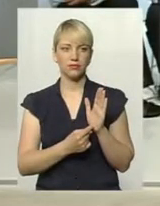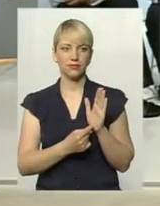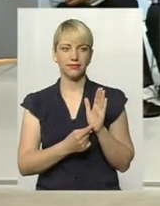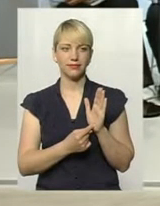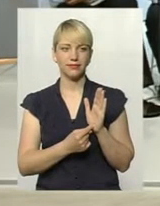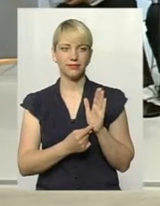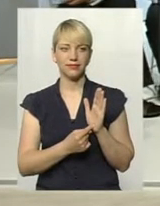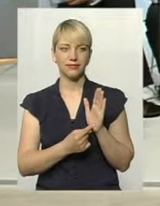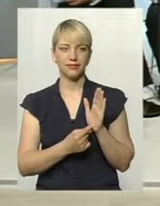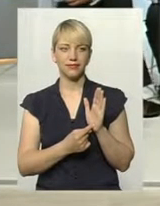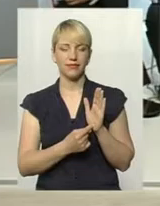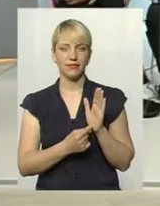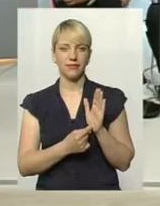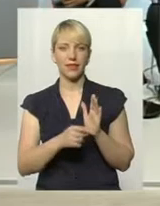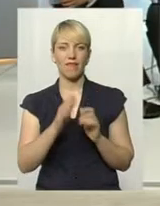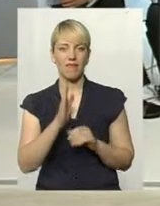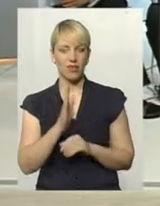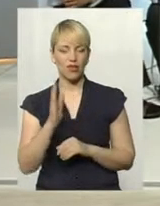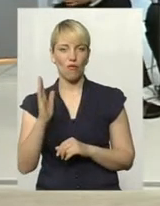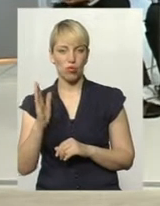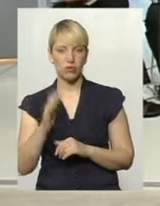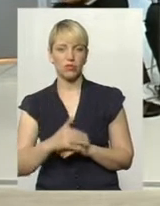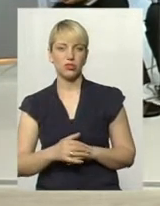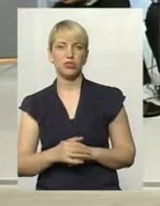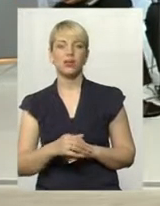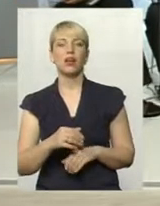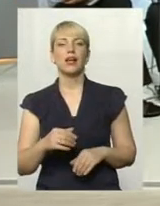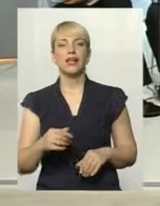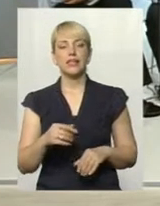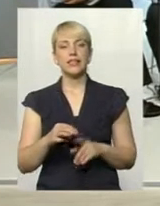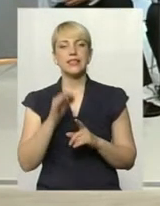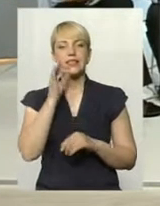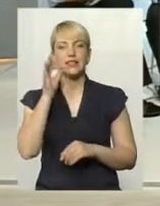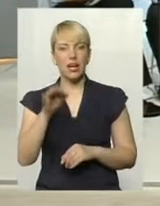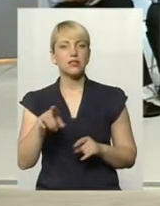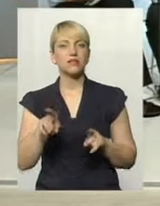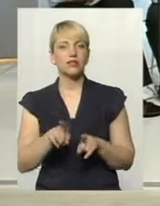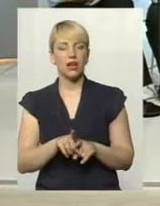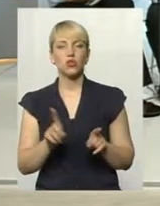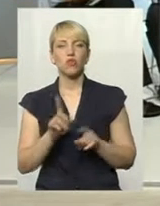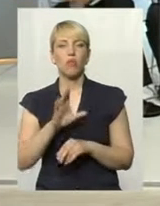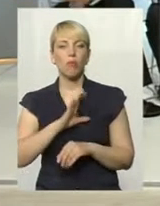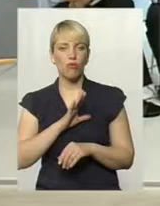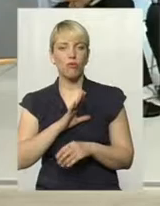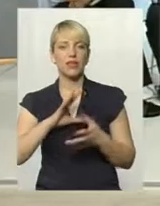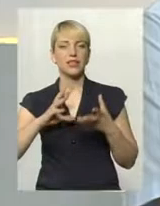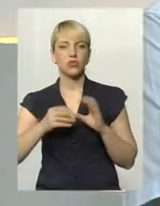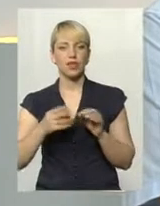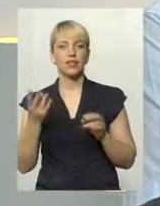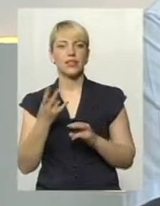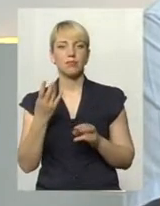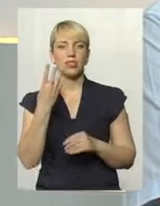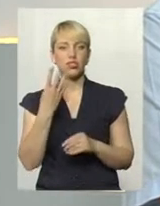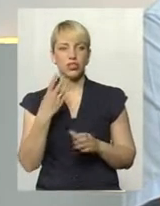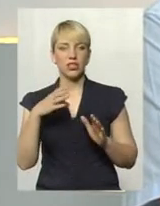Віктор Володимирович. Скажемо таким чином, щоб був результат, потрібно 4 складові